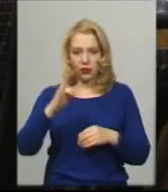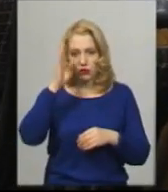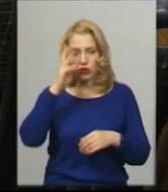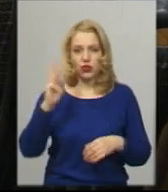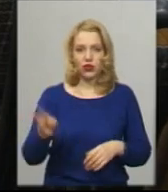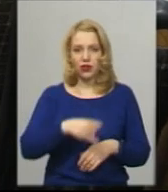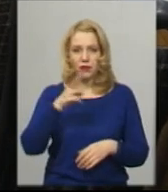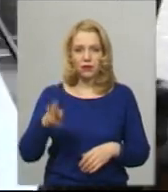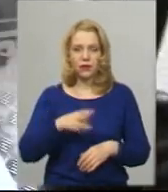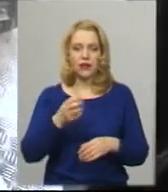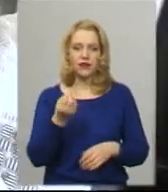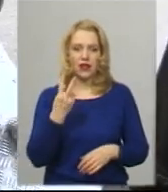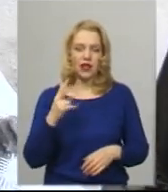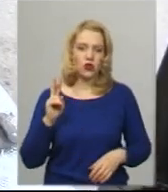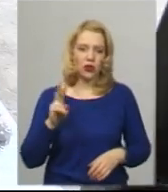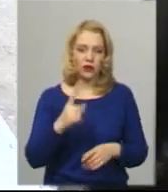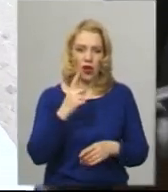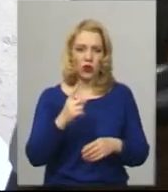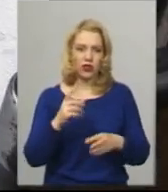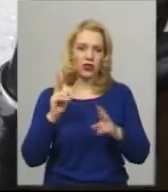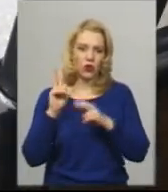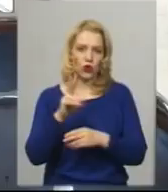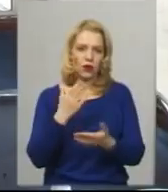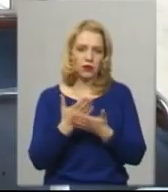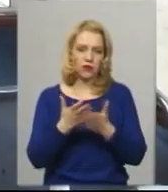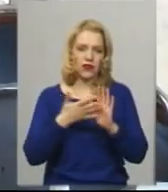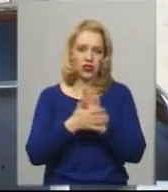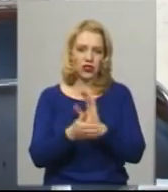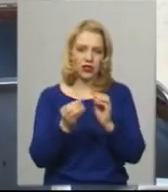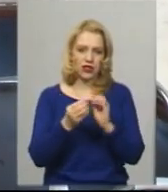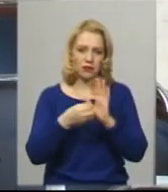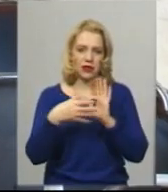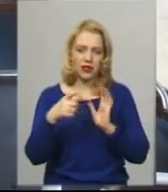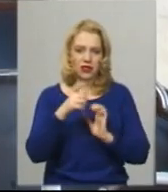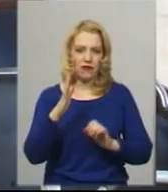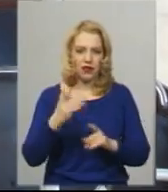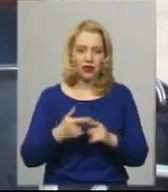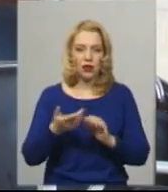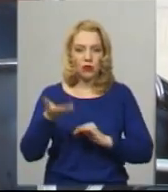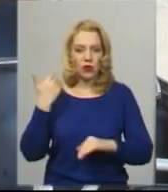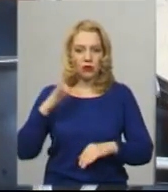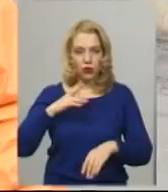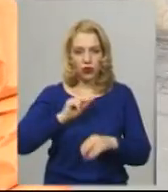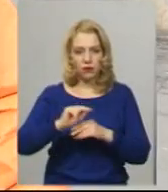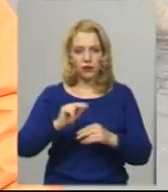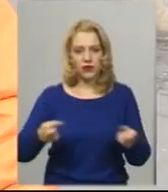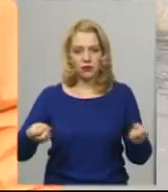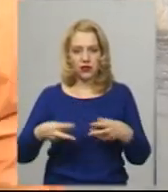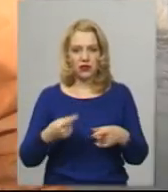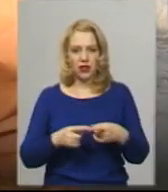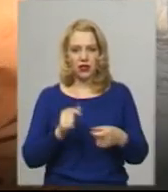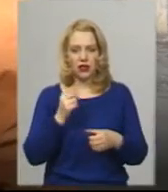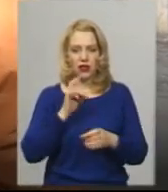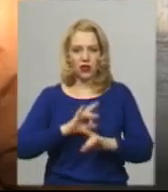15 тролейбусів. На одну машину витрачає 10-15 хвилин. Каже, попередньо проходили спеціальні навчання. Покажу,